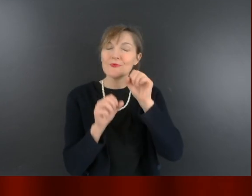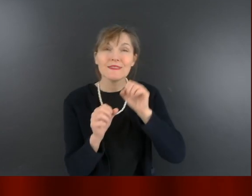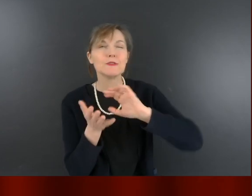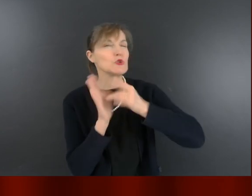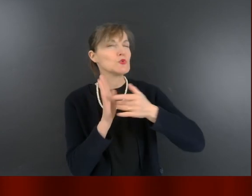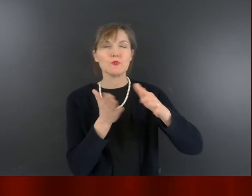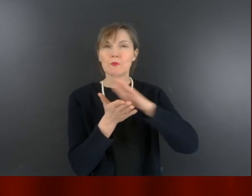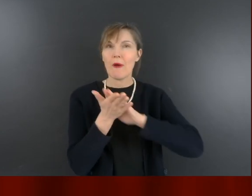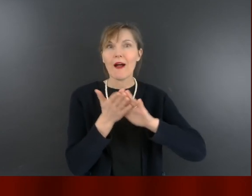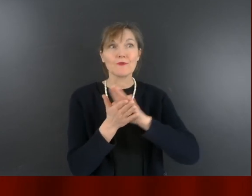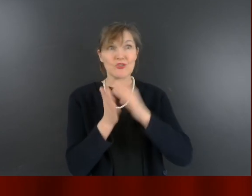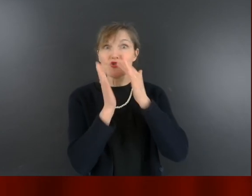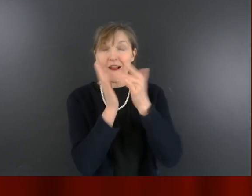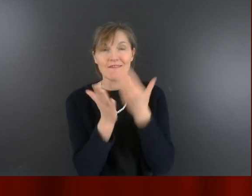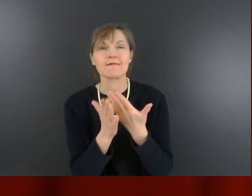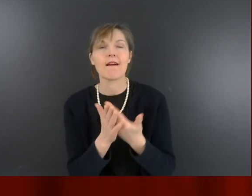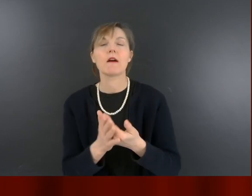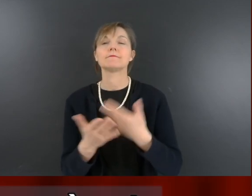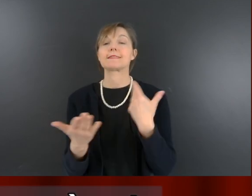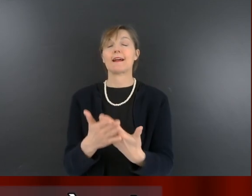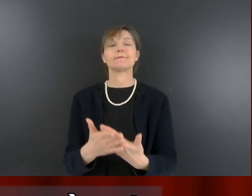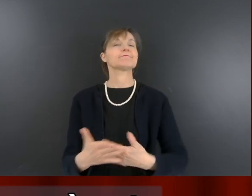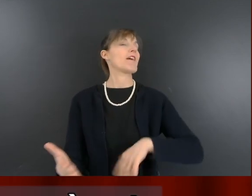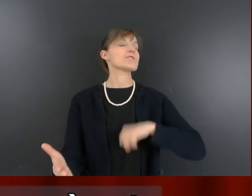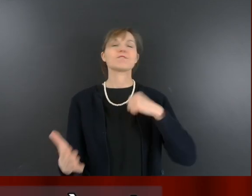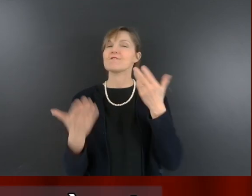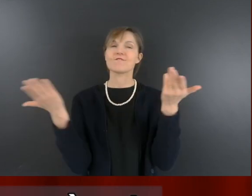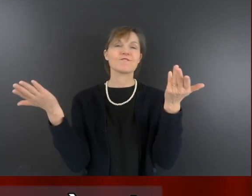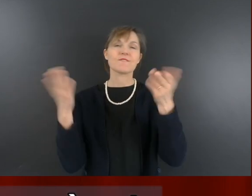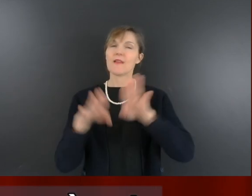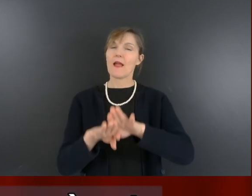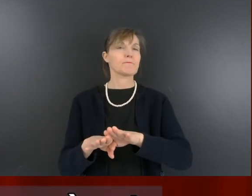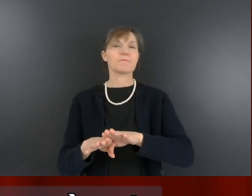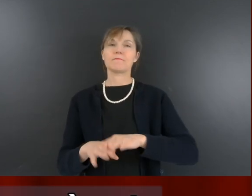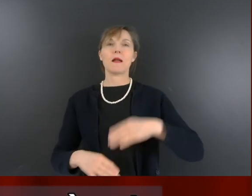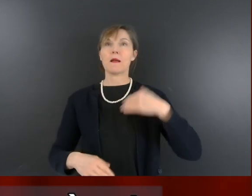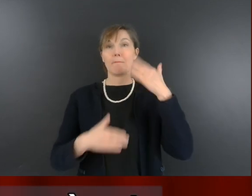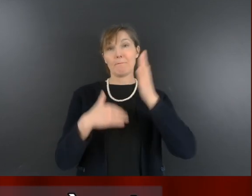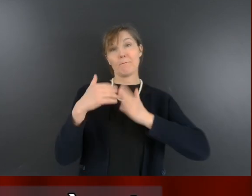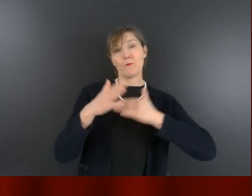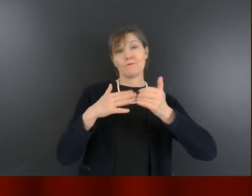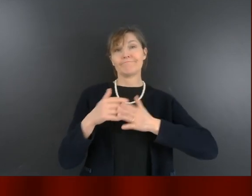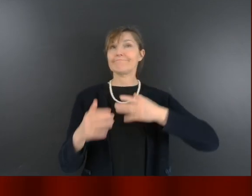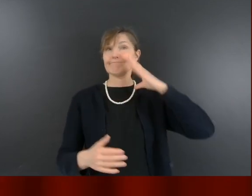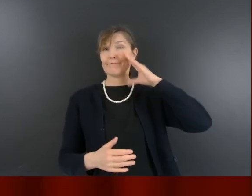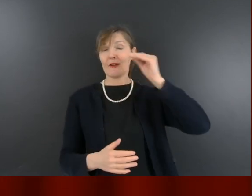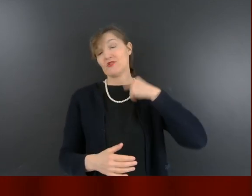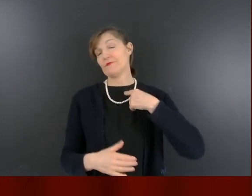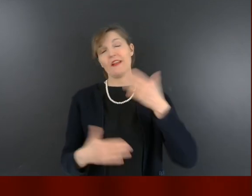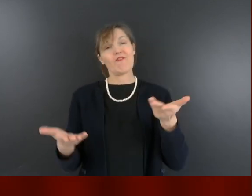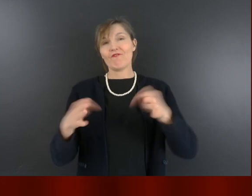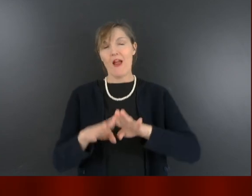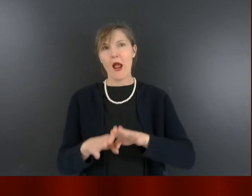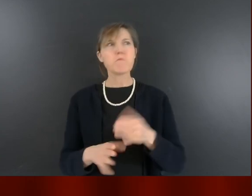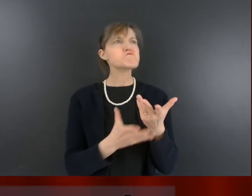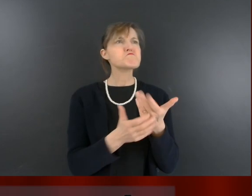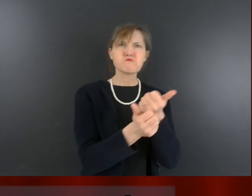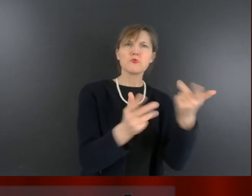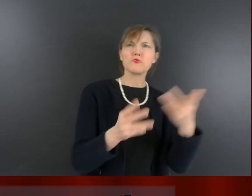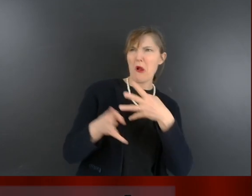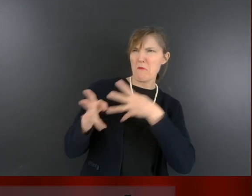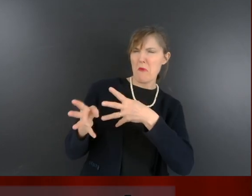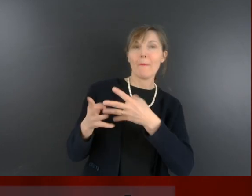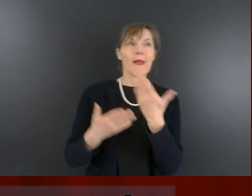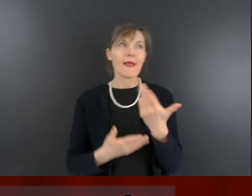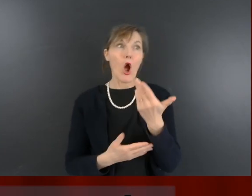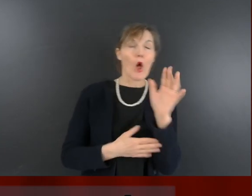? » Ce fut la fin de sa carrière. Beaucoup se moquèrent d'elle, mais certains furent impressionnés. En